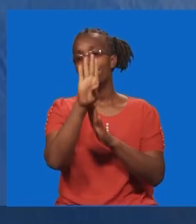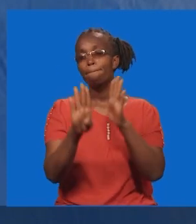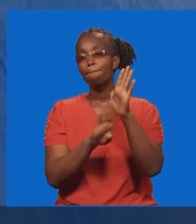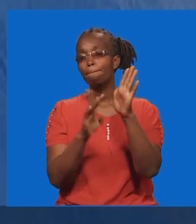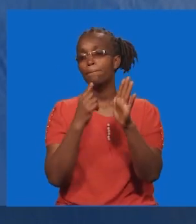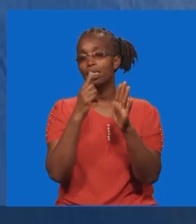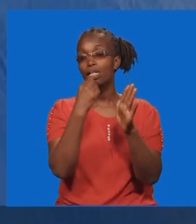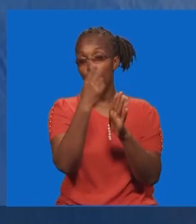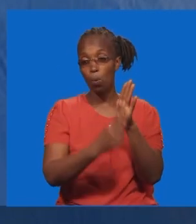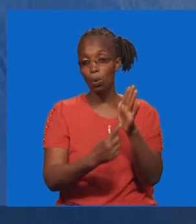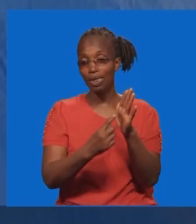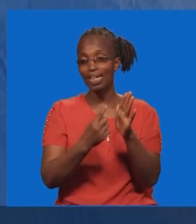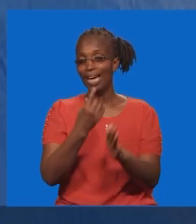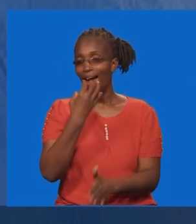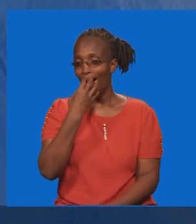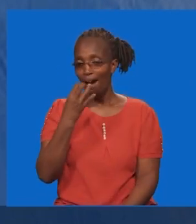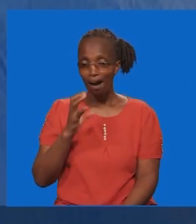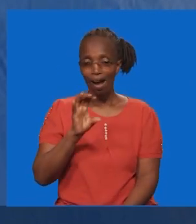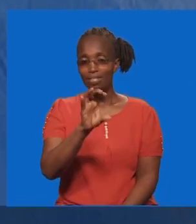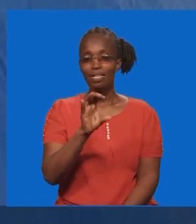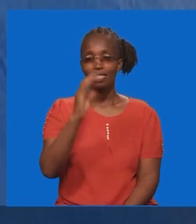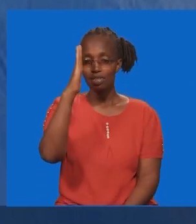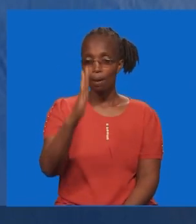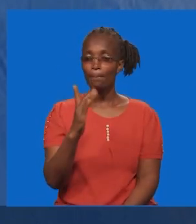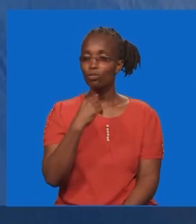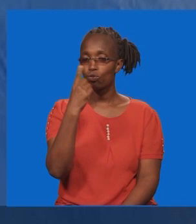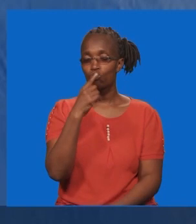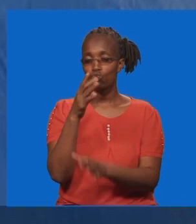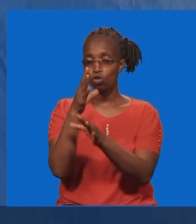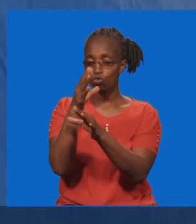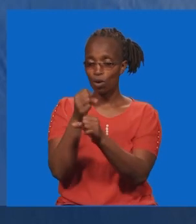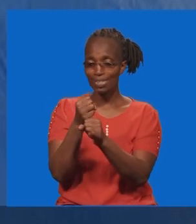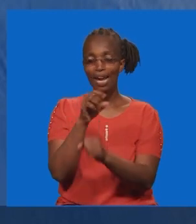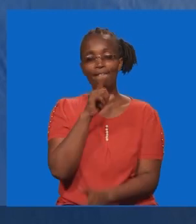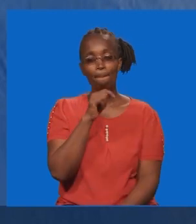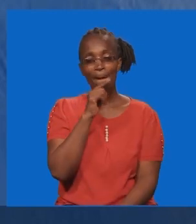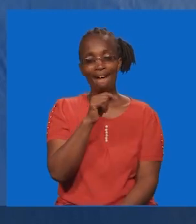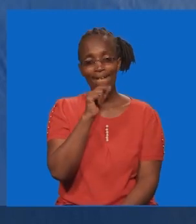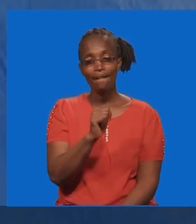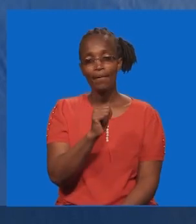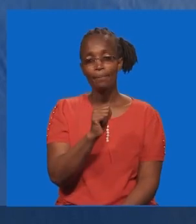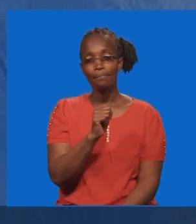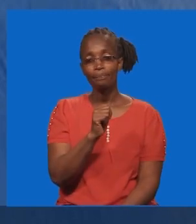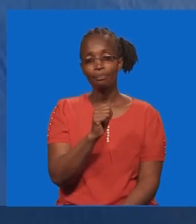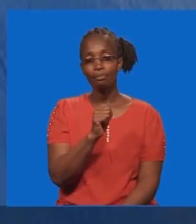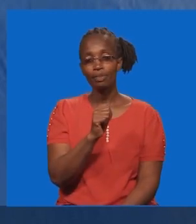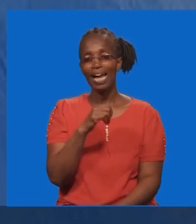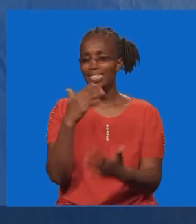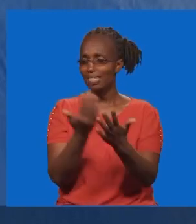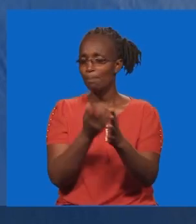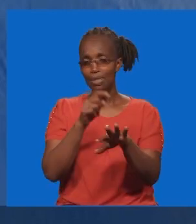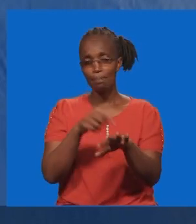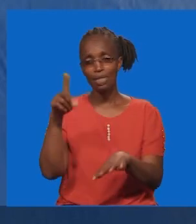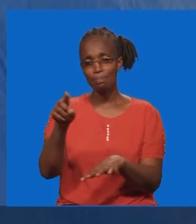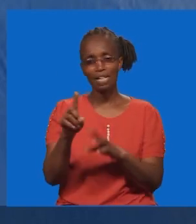amelaniwa mtu yule ambaye anamutumainia wanandamu. Kuna watu ambayo wanaweka matumaini yao ndani yake wanandamu. Na